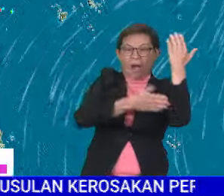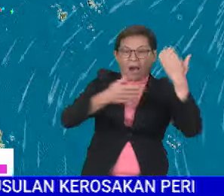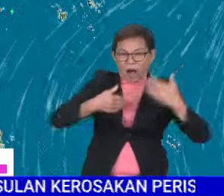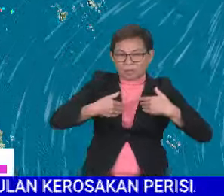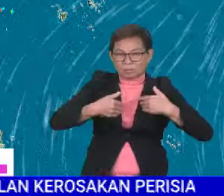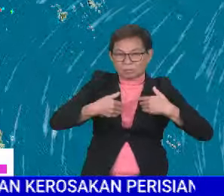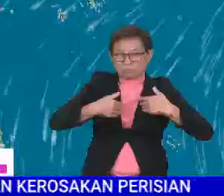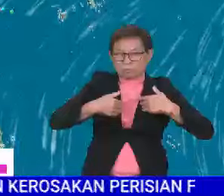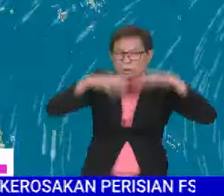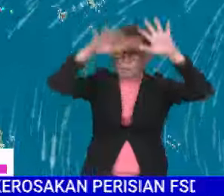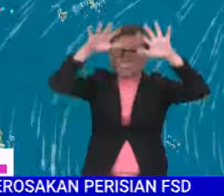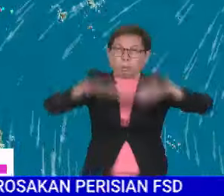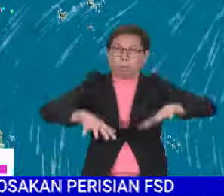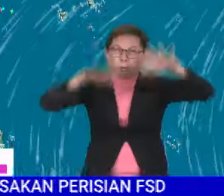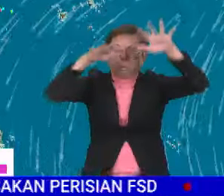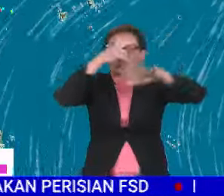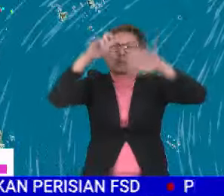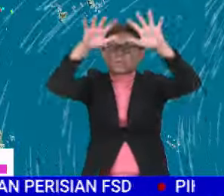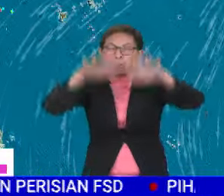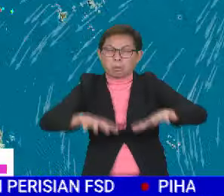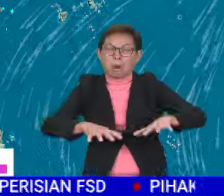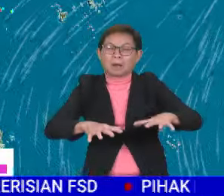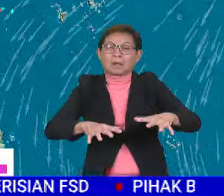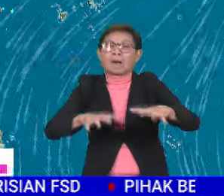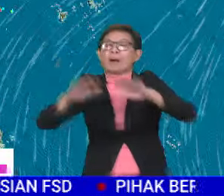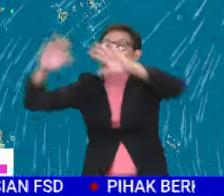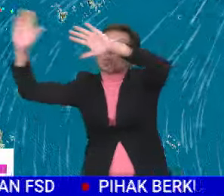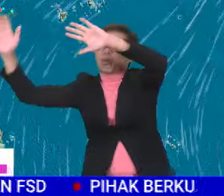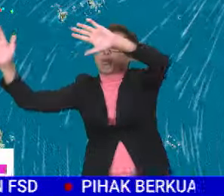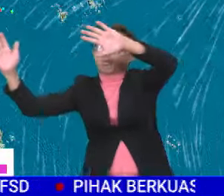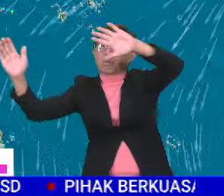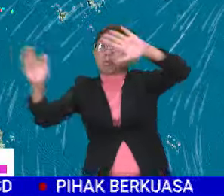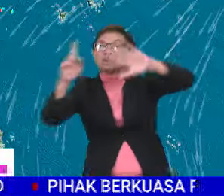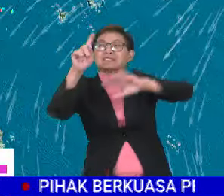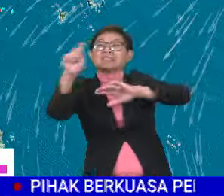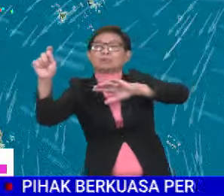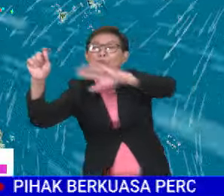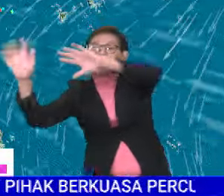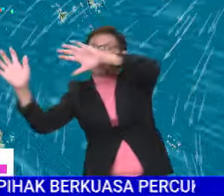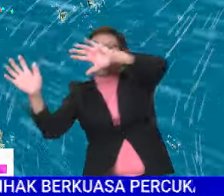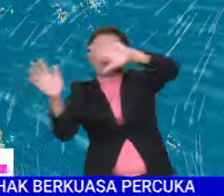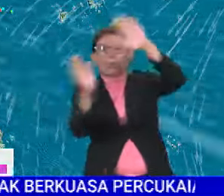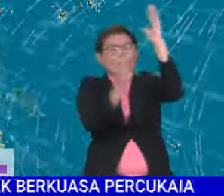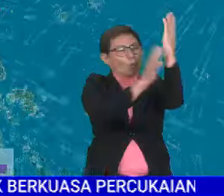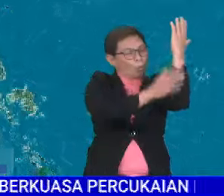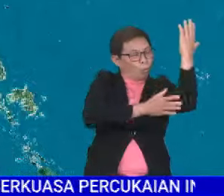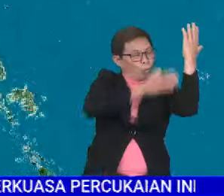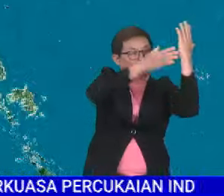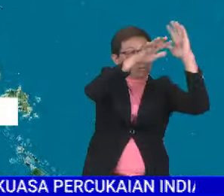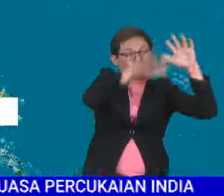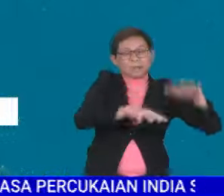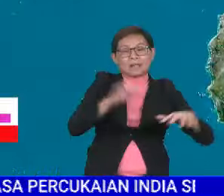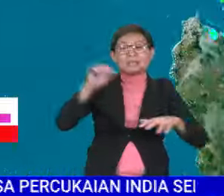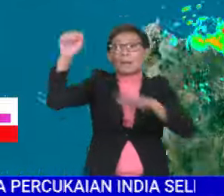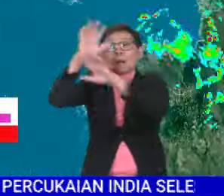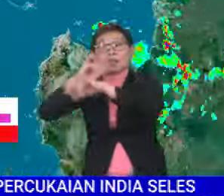keadaan cuaca yang lembab berikutan hujan ini akan memasuki daripada arah timur. Baik, bagi negeri Sabah dan juga Sarawak,